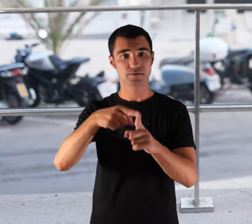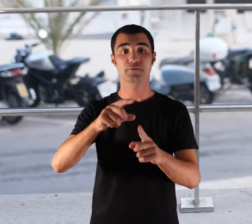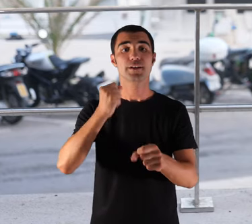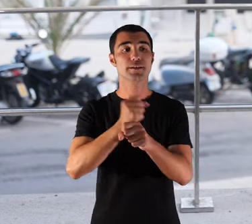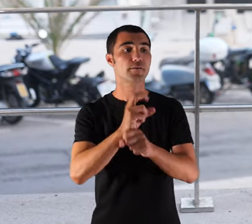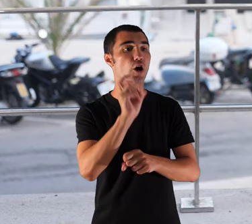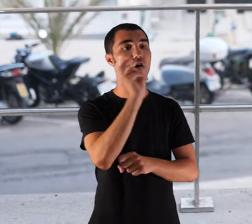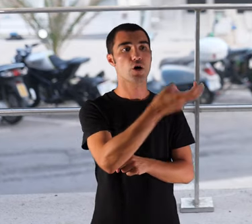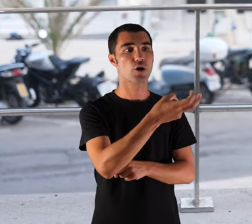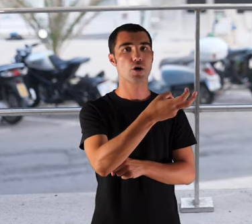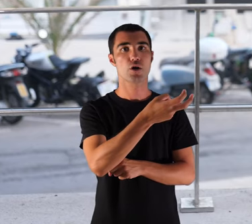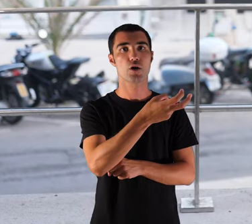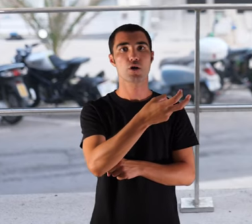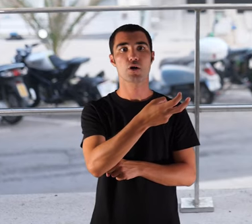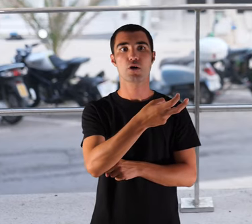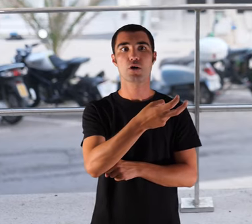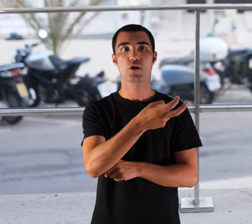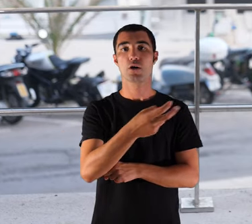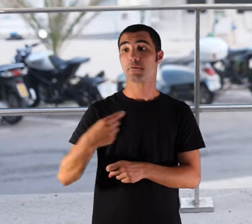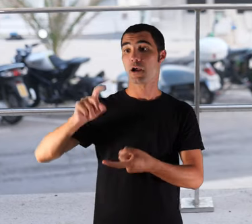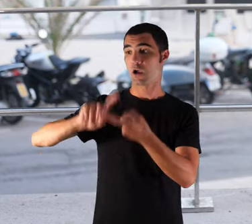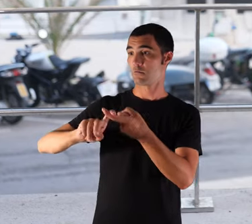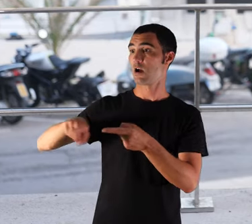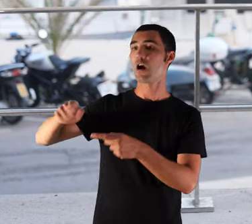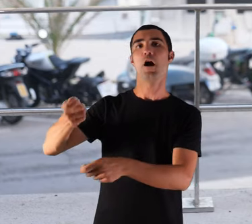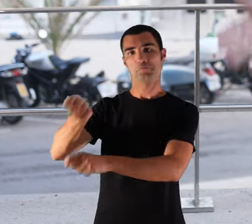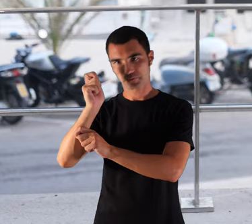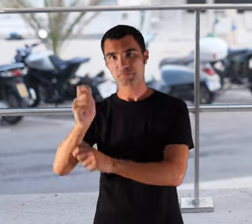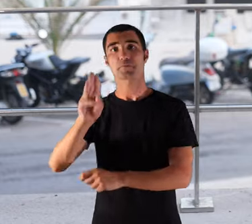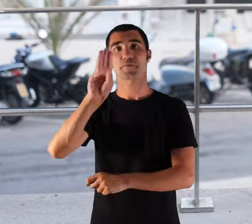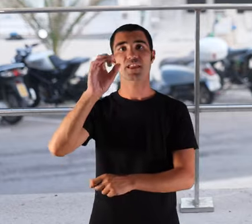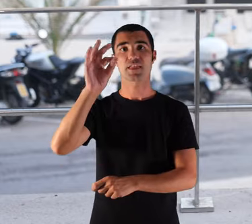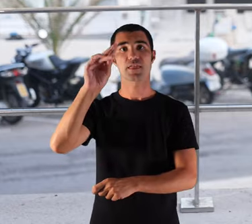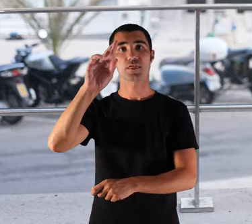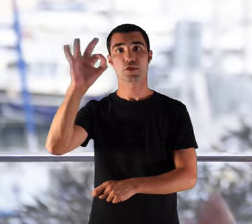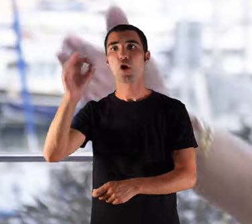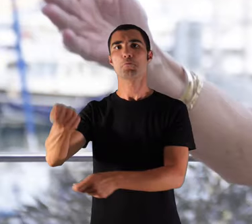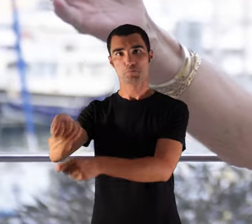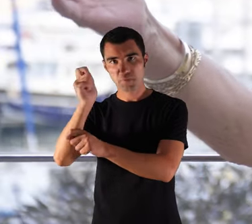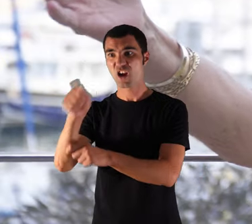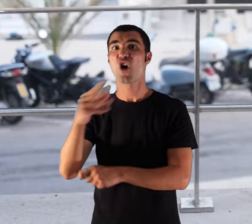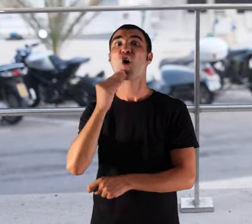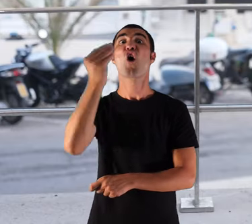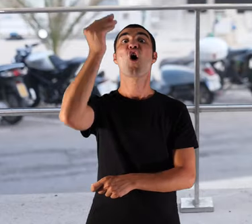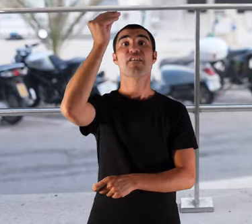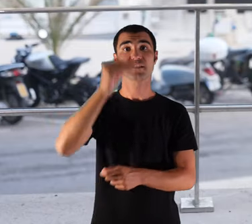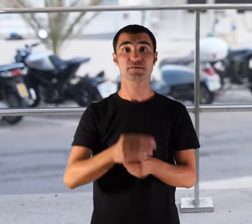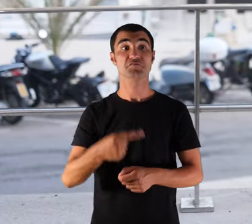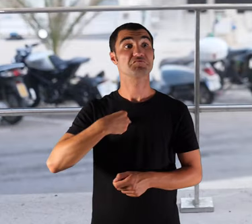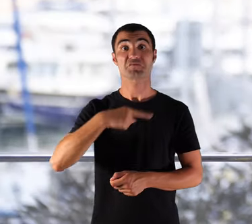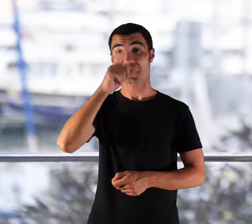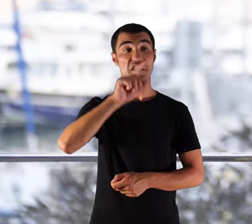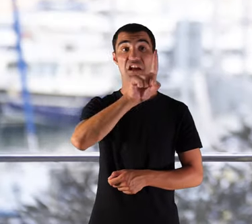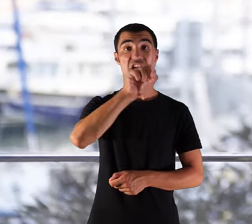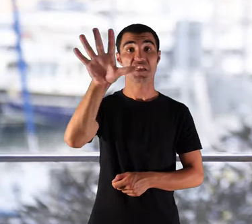altres feines el meu germà pescava, el meu Pedro i era ben jove quant d'any teníem? 15 o